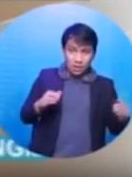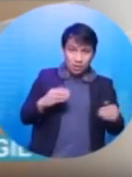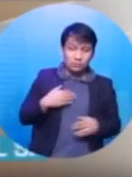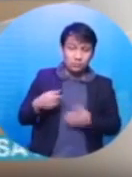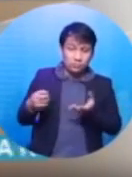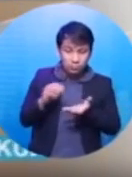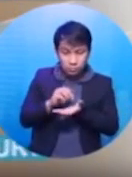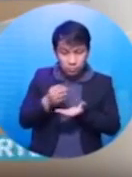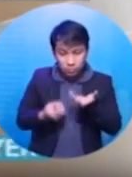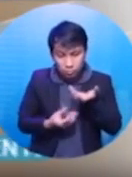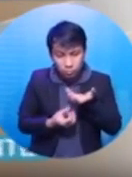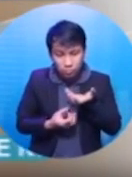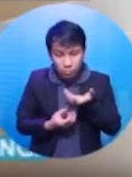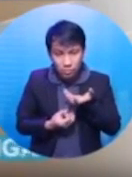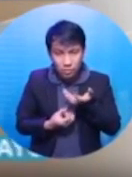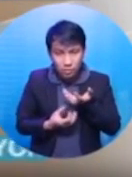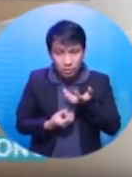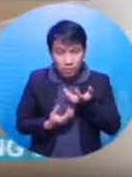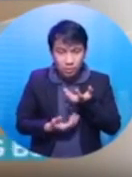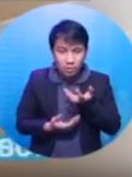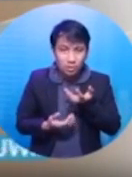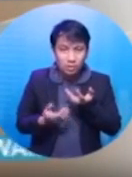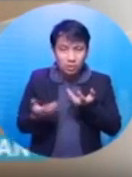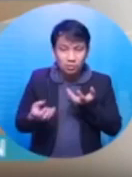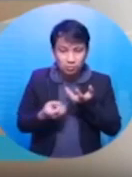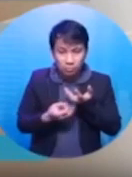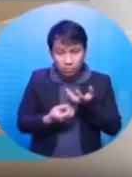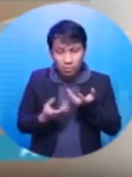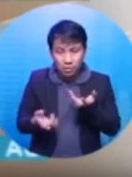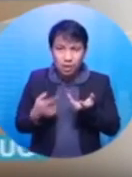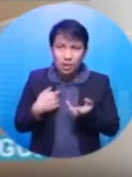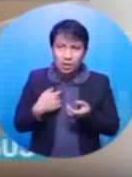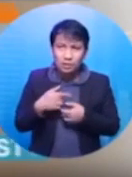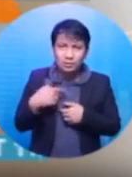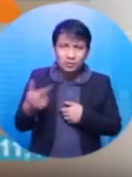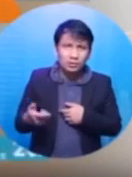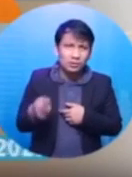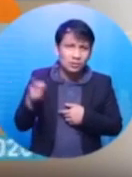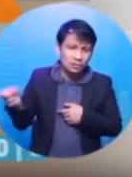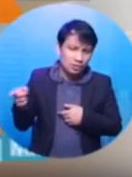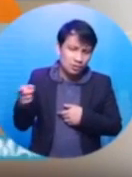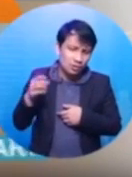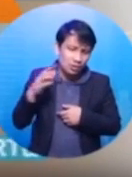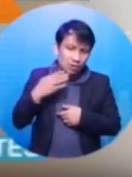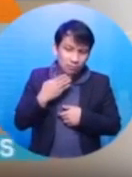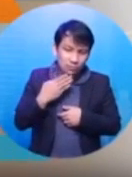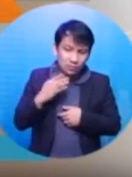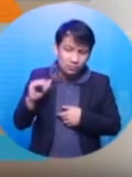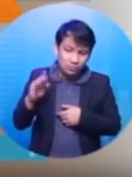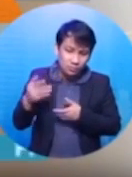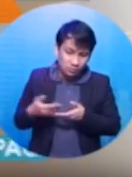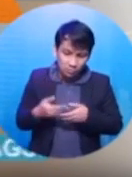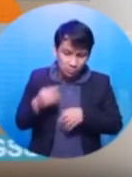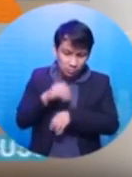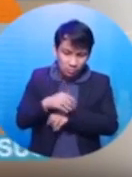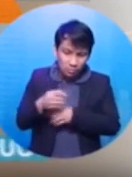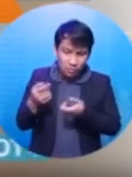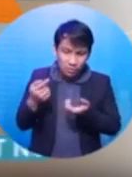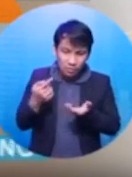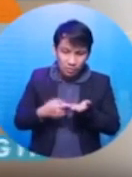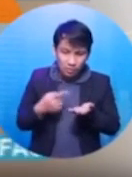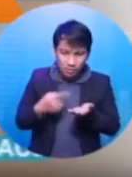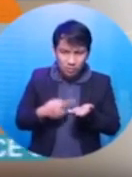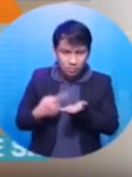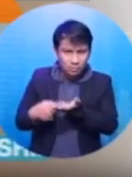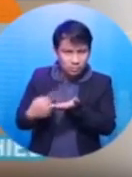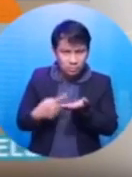Nagluloto po ako ng ano, ng adobong sitaw. Tapos nandun po si Ate Baby, nagpag-usapan po namin yung support piece,